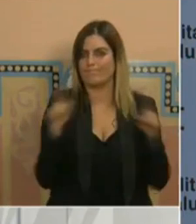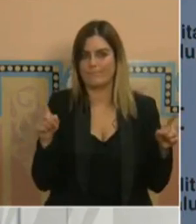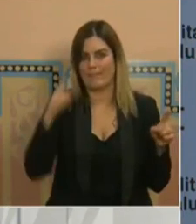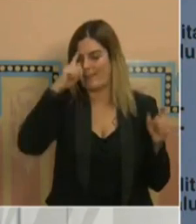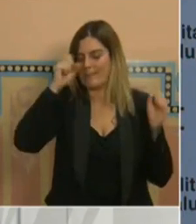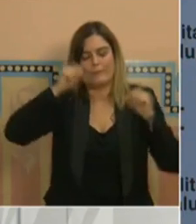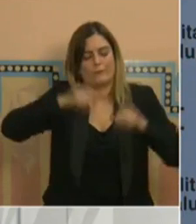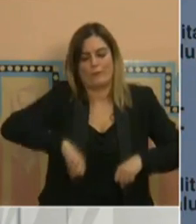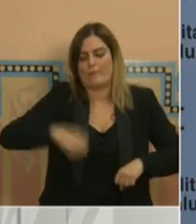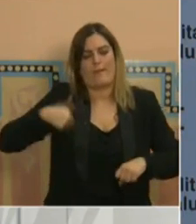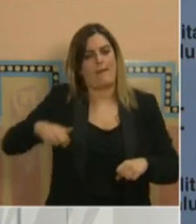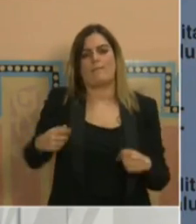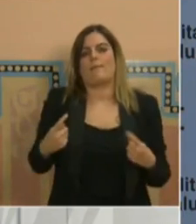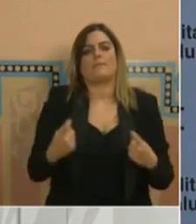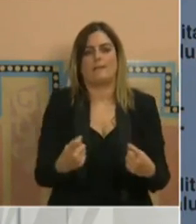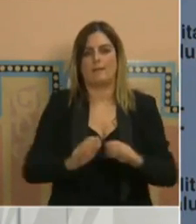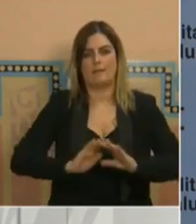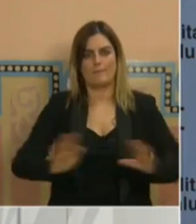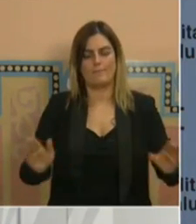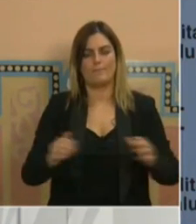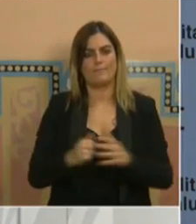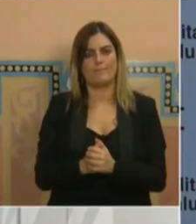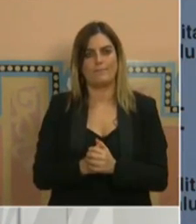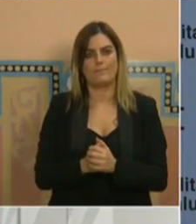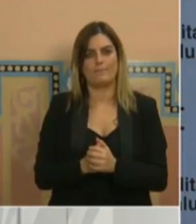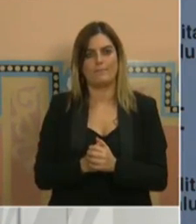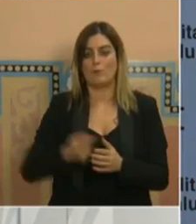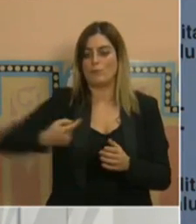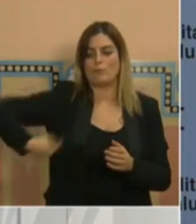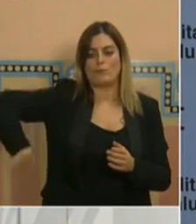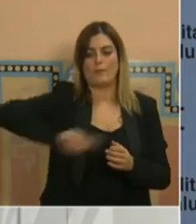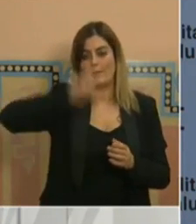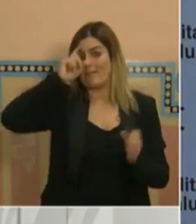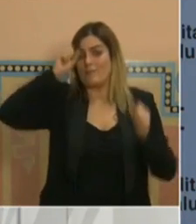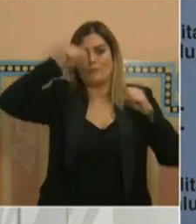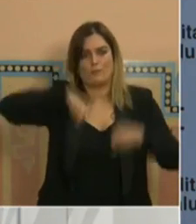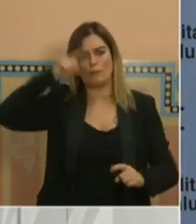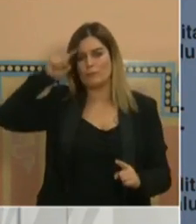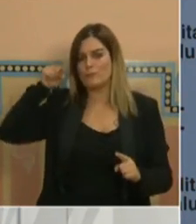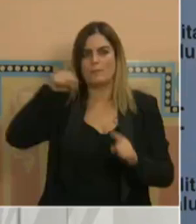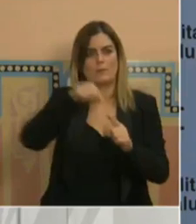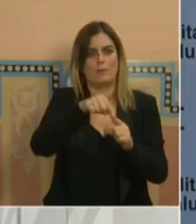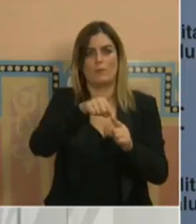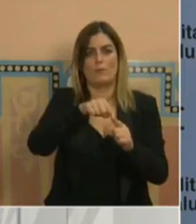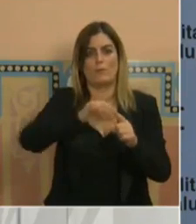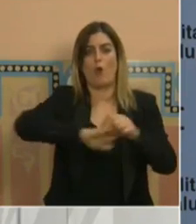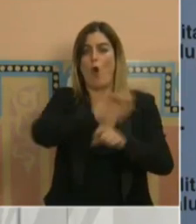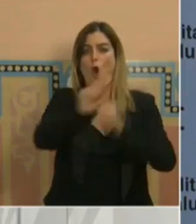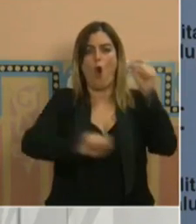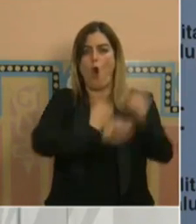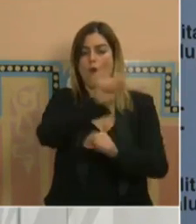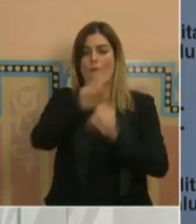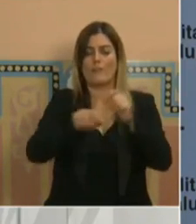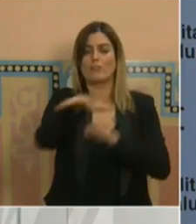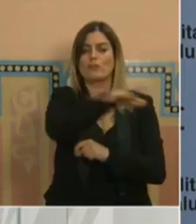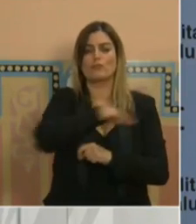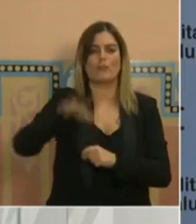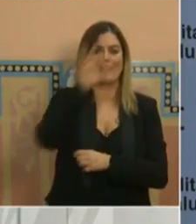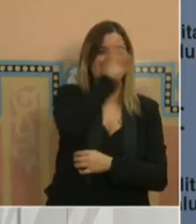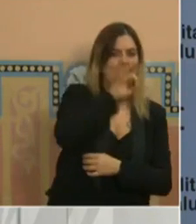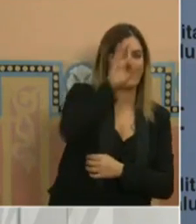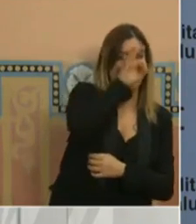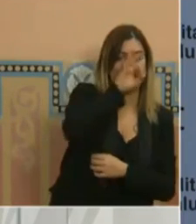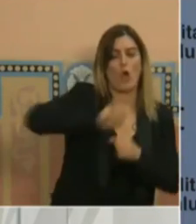absolutament necessària. hem de fer aquesta acció per aturar precisament el virus a la comarca de la